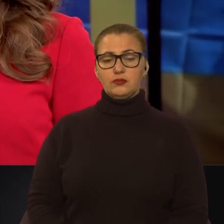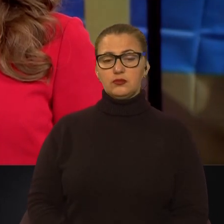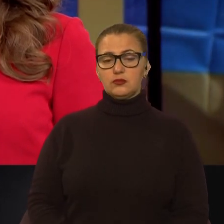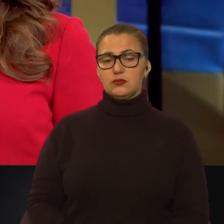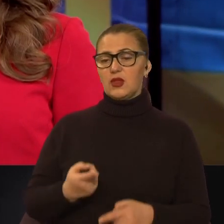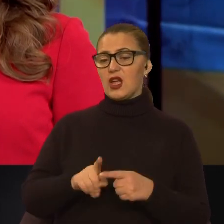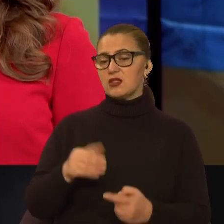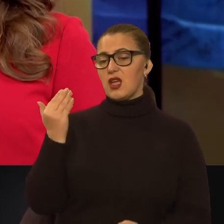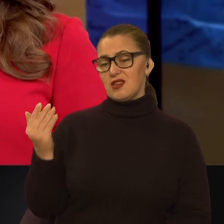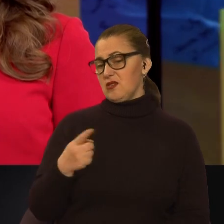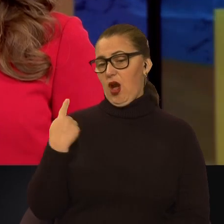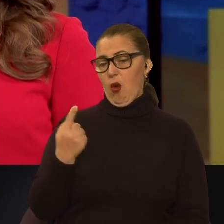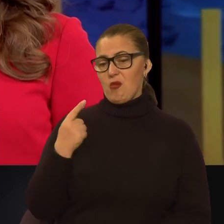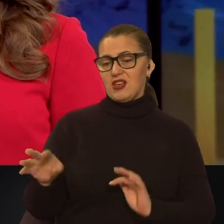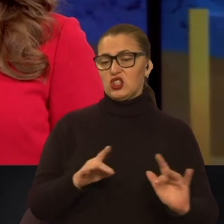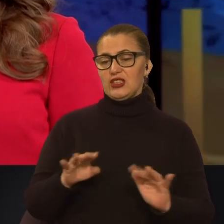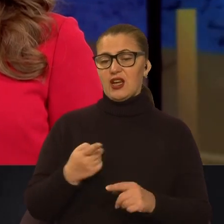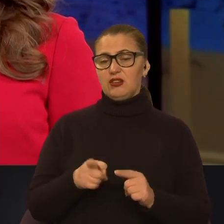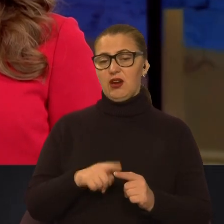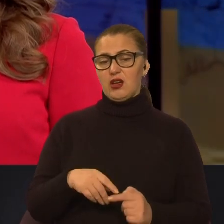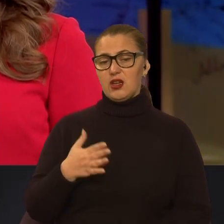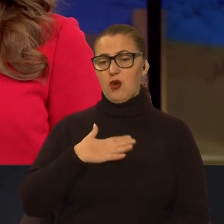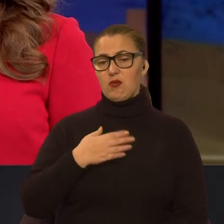Це їхня, звичайна, тактика, яку ми бачили.